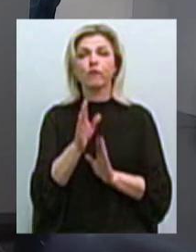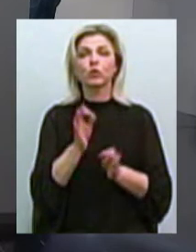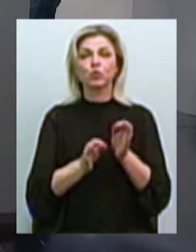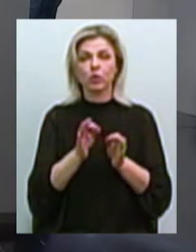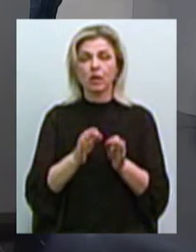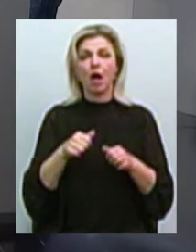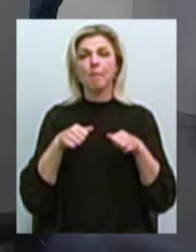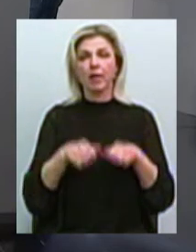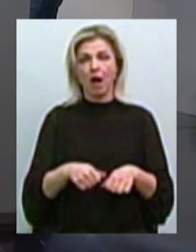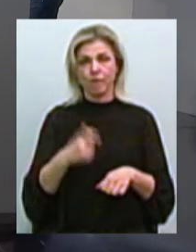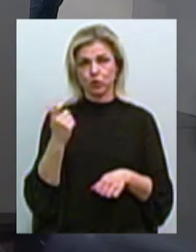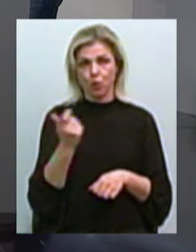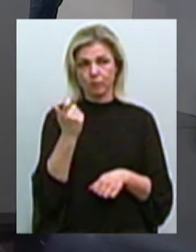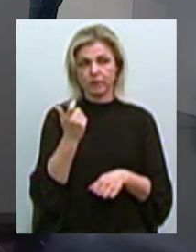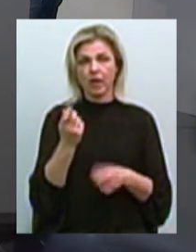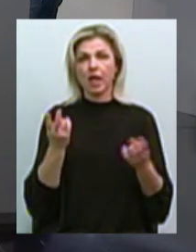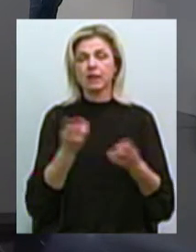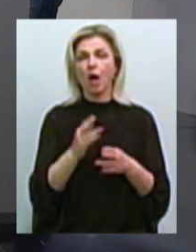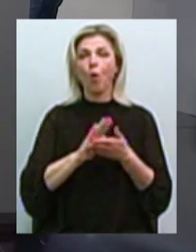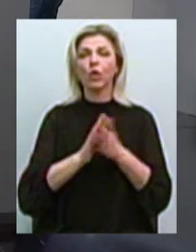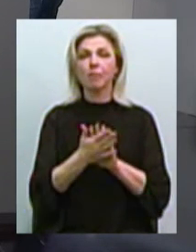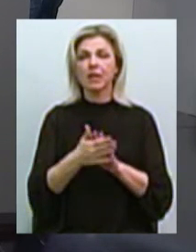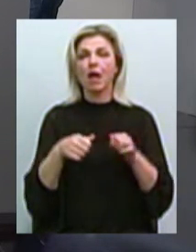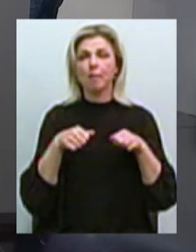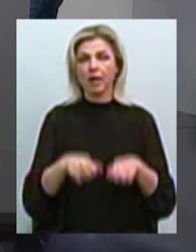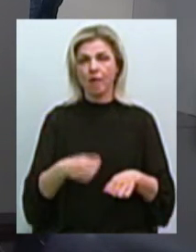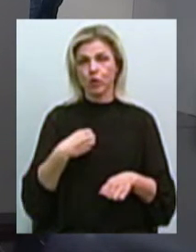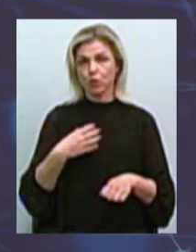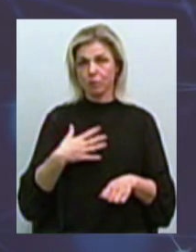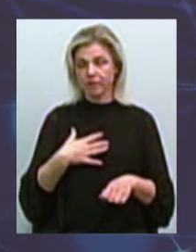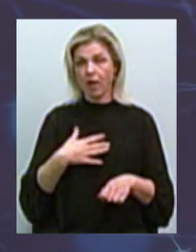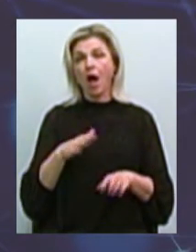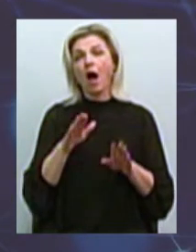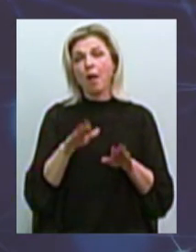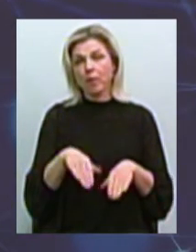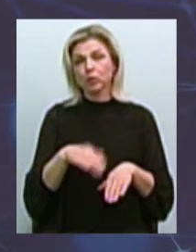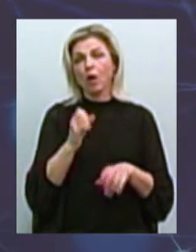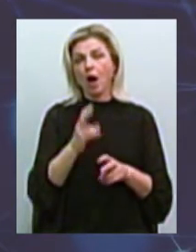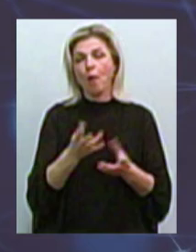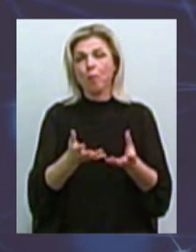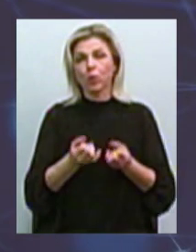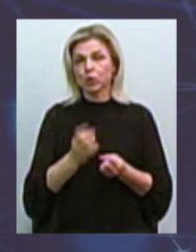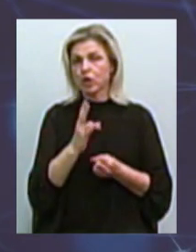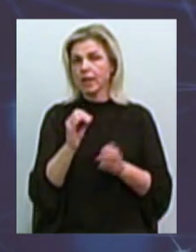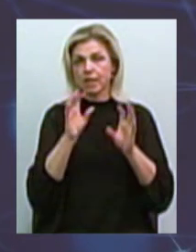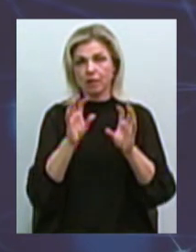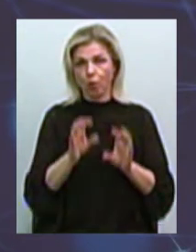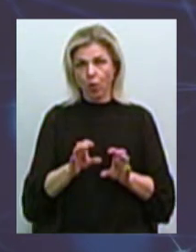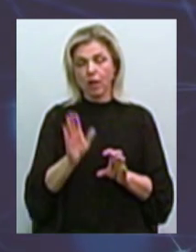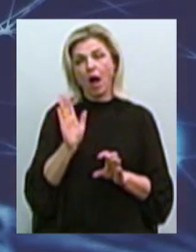собственности. обовязково спочатку до суду, так? В начале надо отменить право собственности, конечно. А как получено незаконно, а потом уже демонтаж.